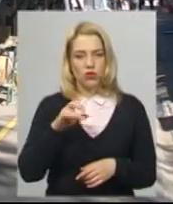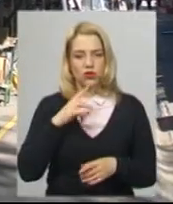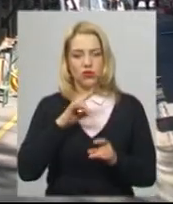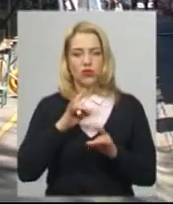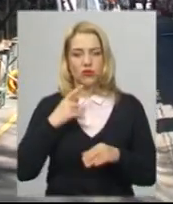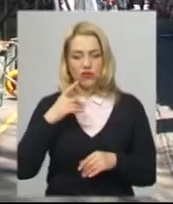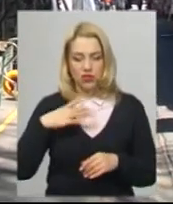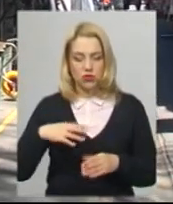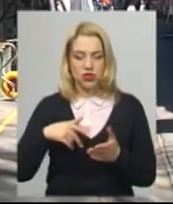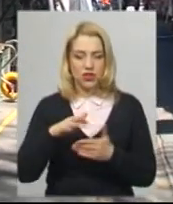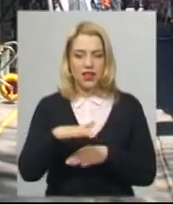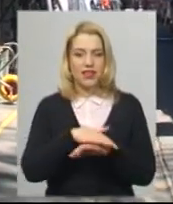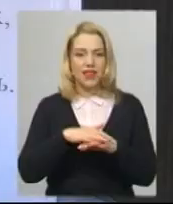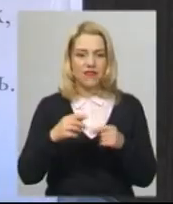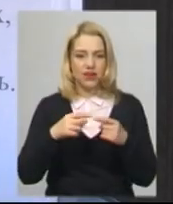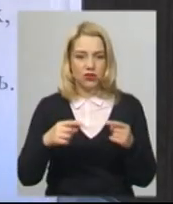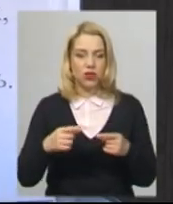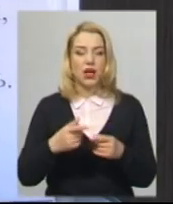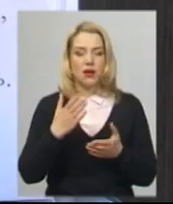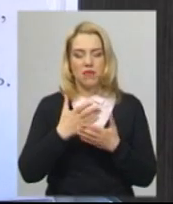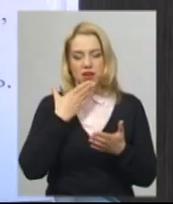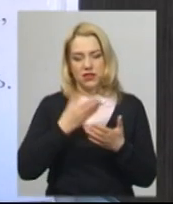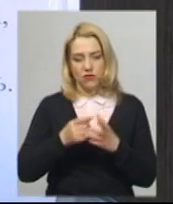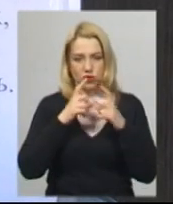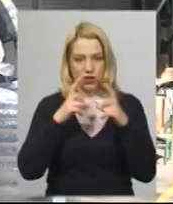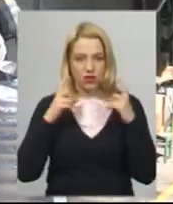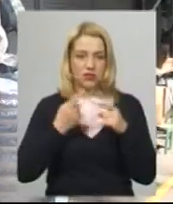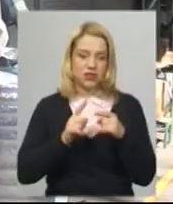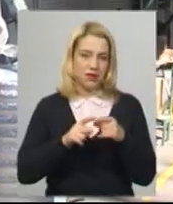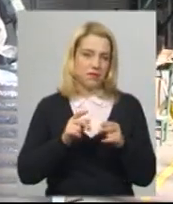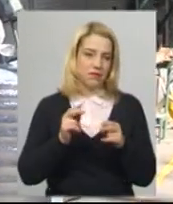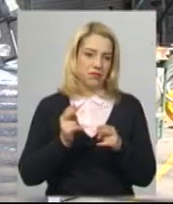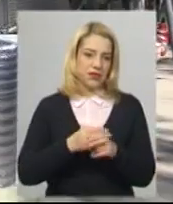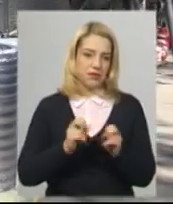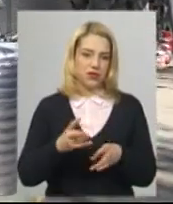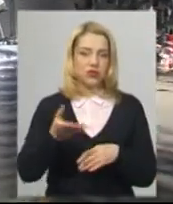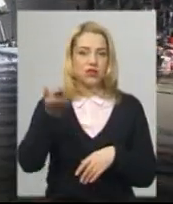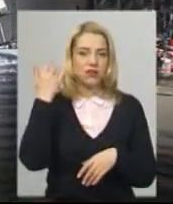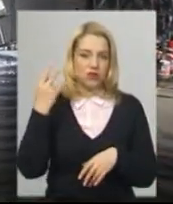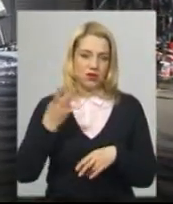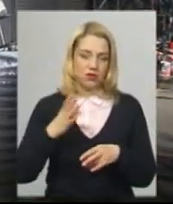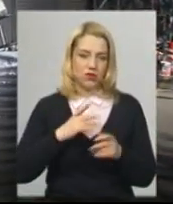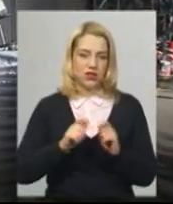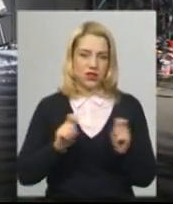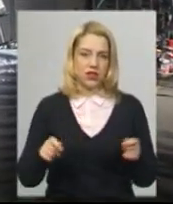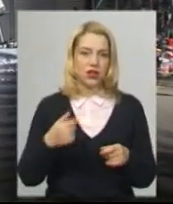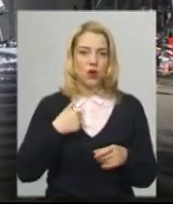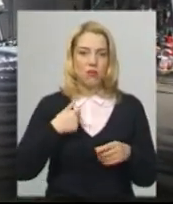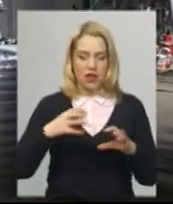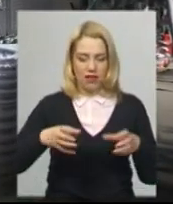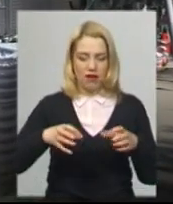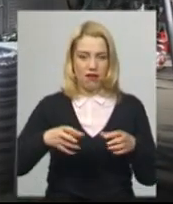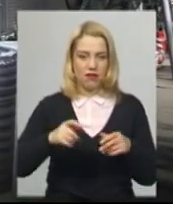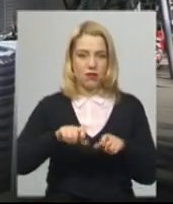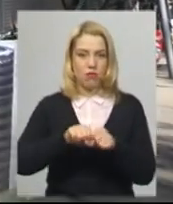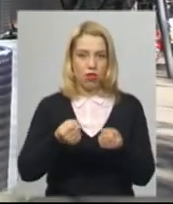ринок. Усі засоби індивідуального захисту має, тому вважає, що це безпечно. Давно треба було відкрити. У мене кран поламався, і